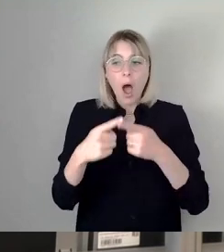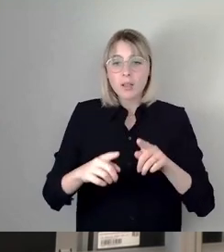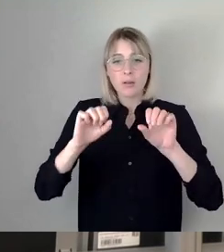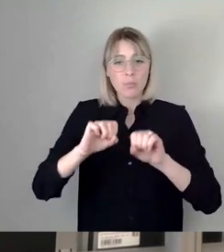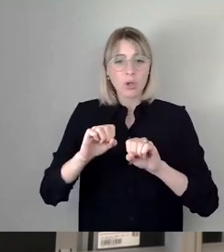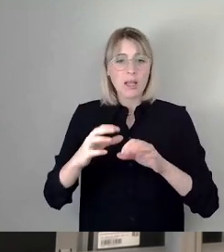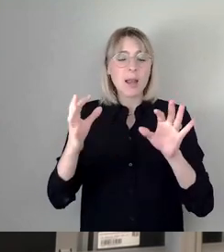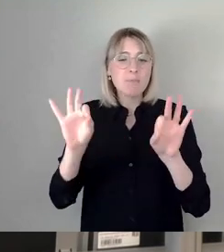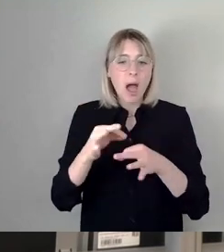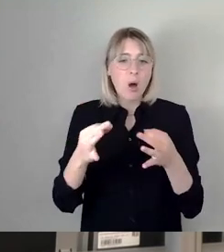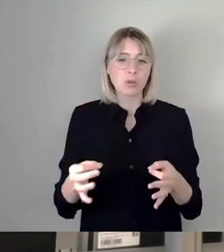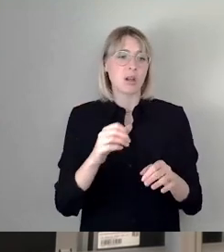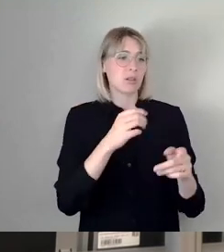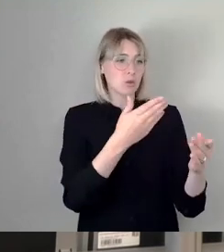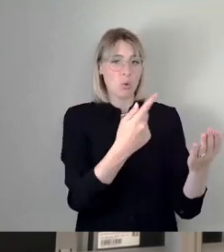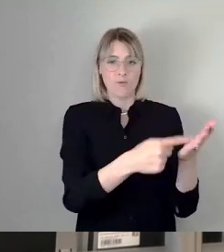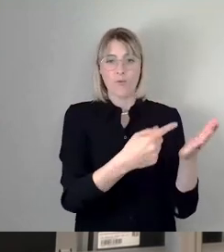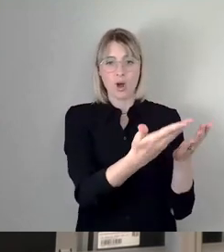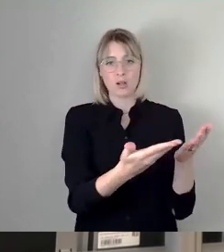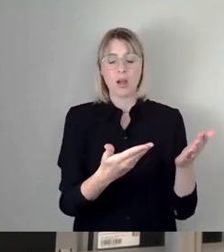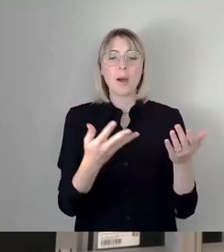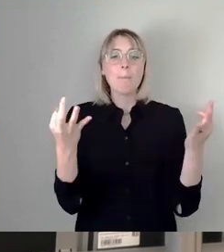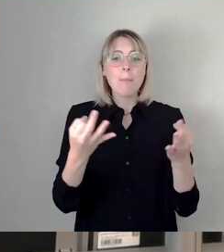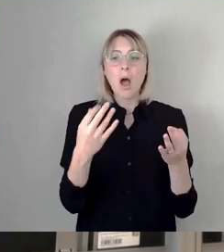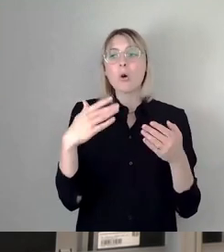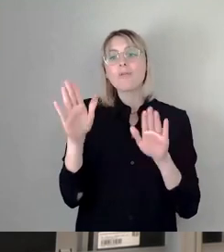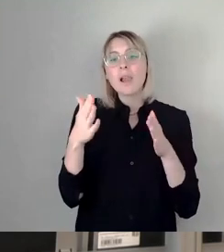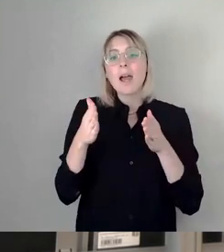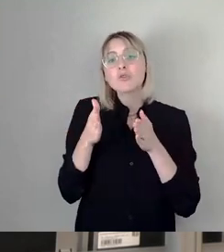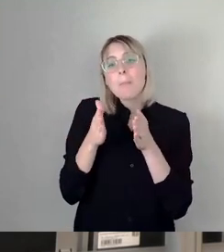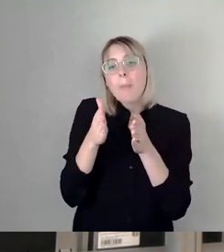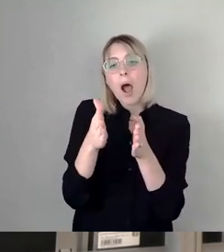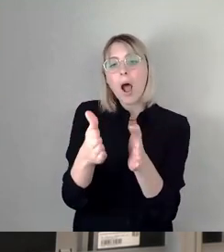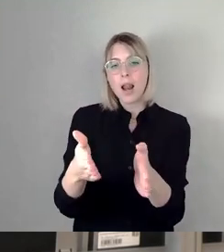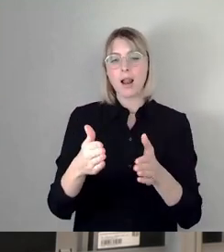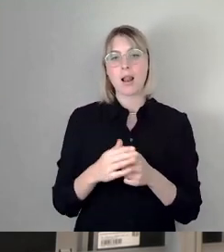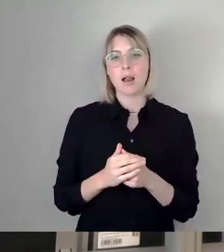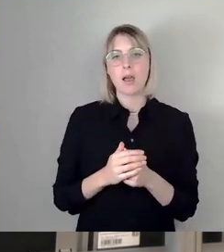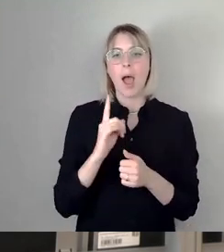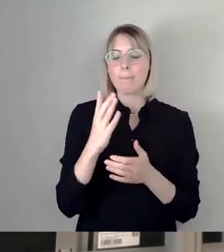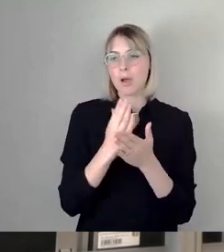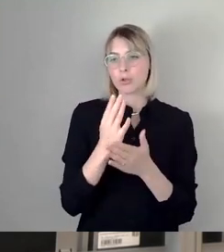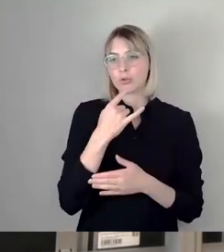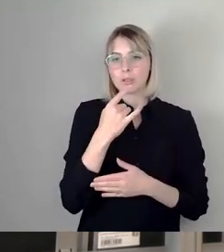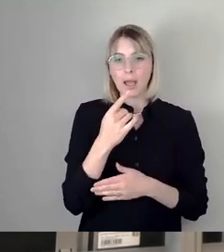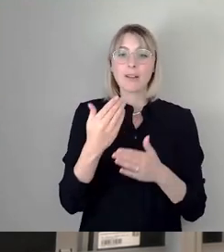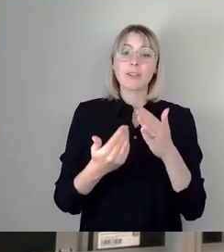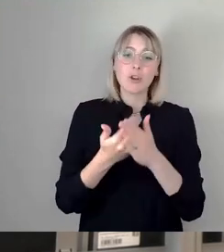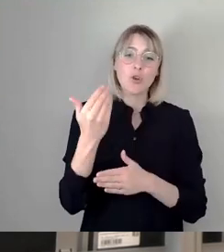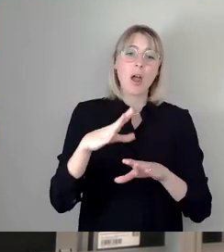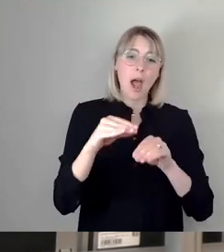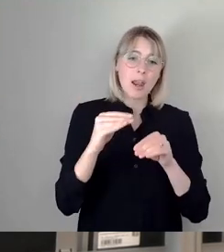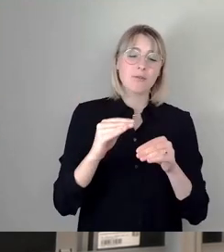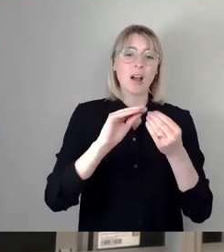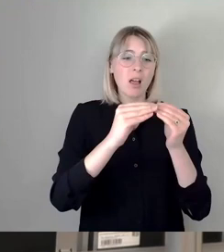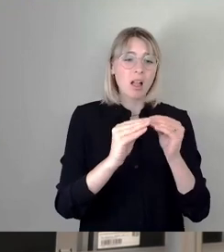fordert. Brüchsen vielleicht eine schmalere, aber wie gesagt, da wir dann wieder neu anfangen müssen, im Übrigen, Klammer auf,